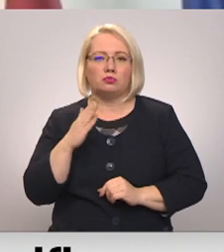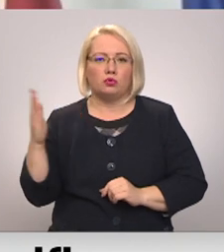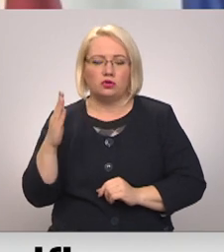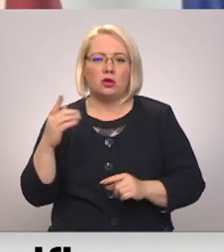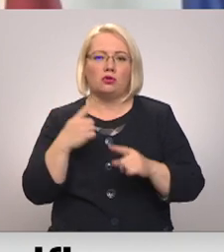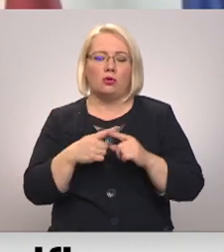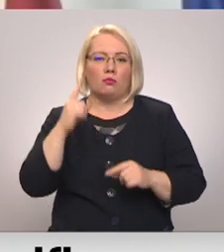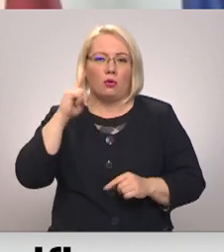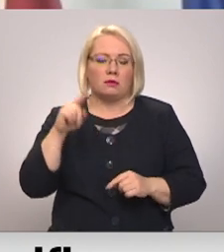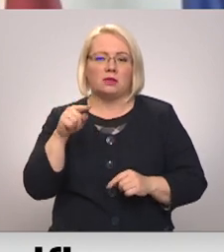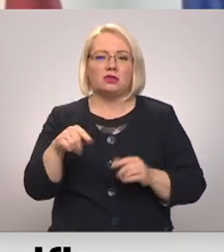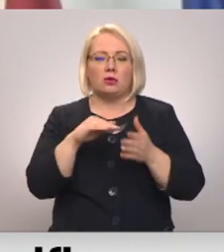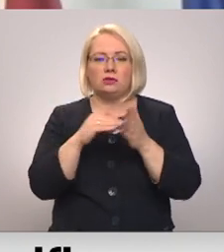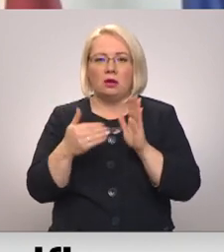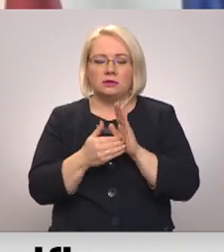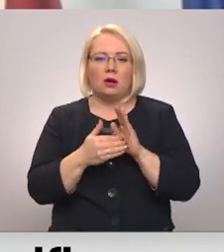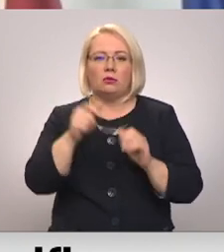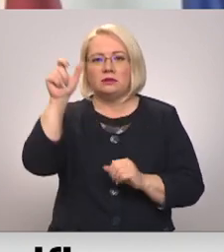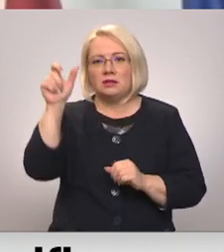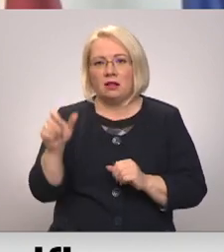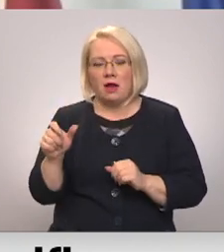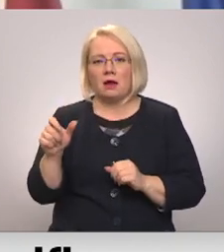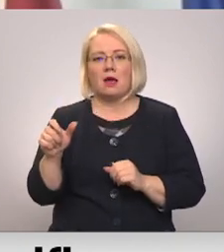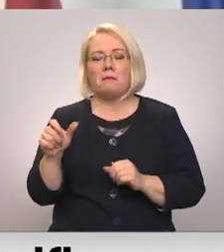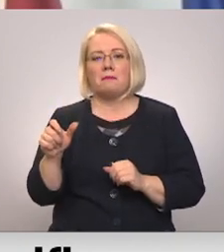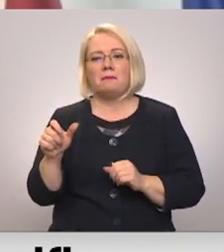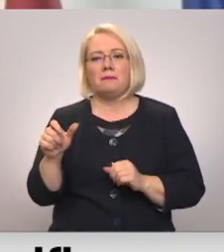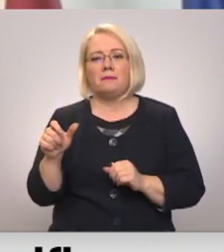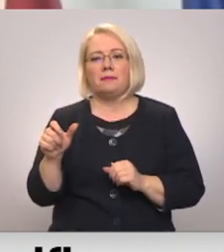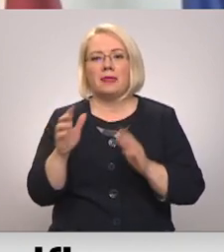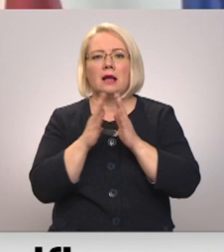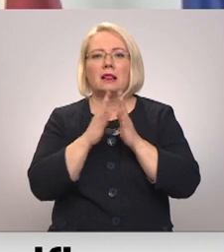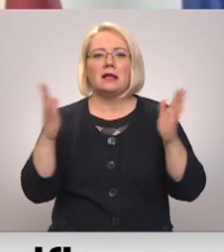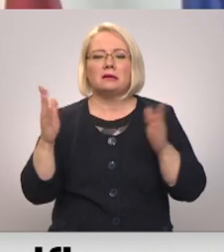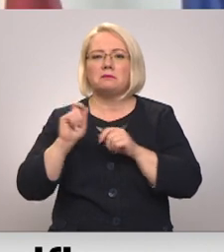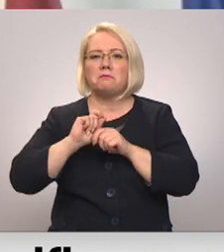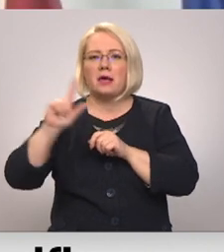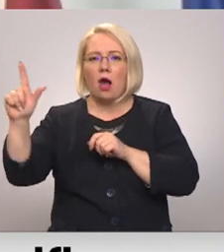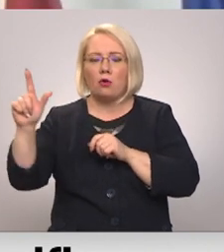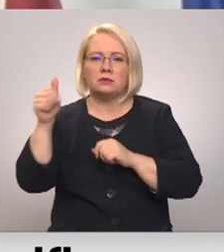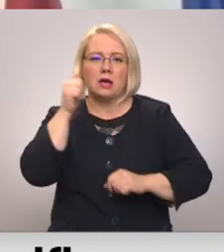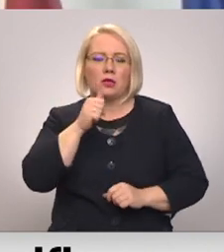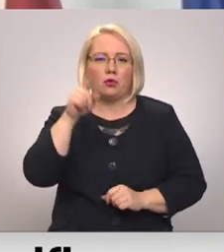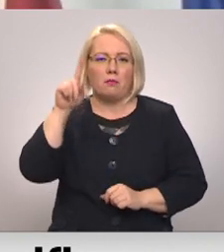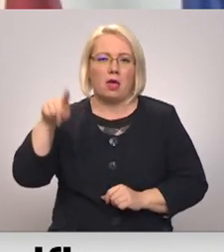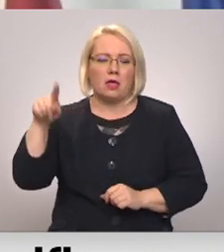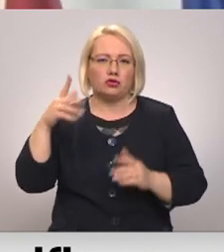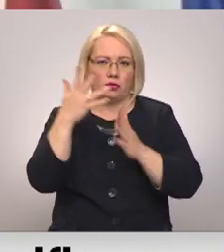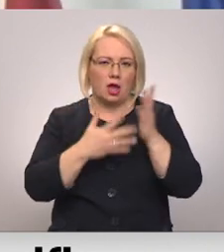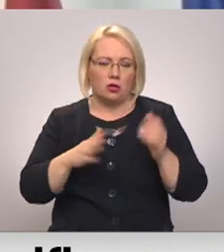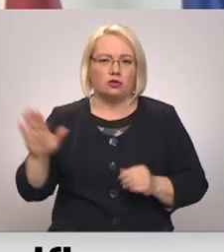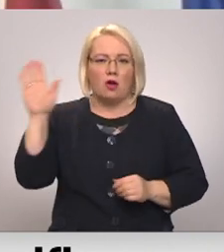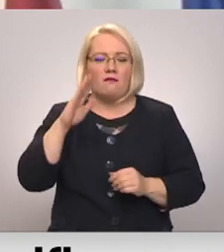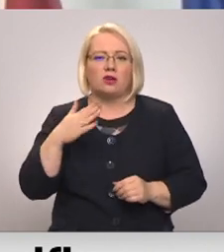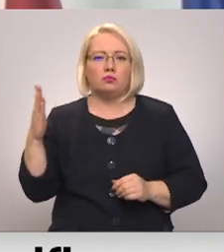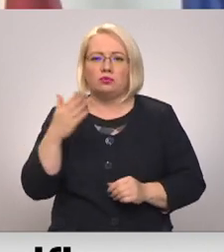Protams, šajos apstākļos, kad cilvēkiem ir liels pieaugums ikmēneši rēķinos, no valsts puses